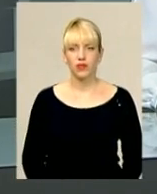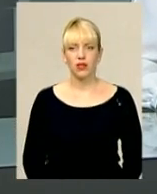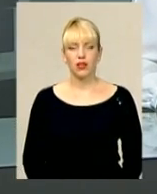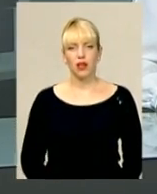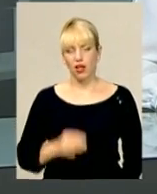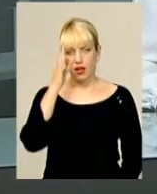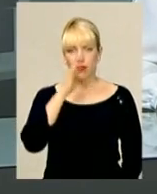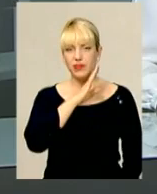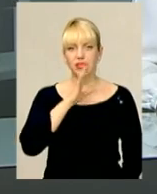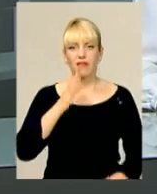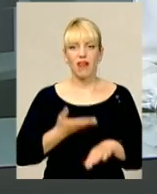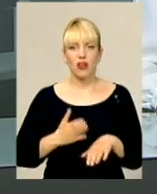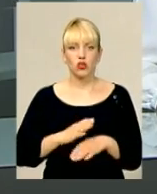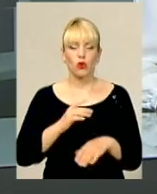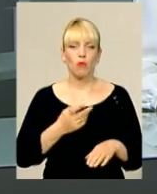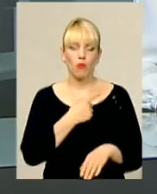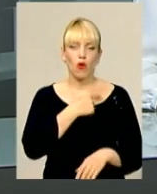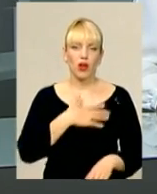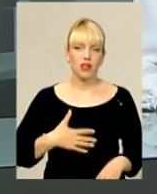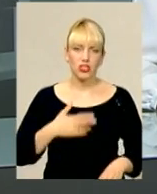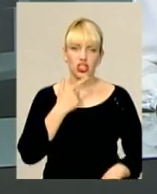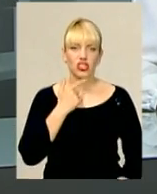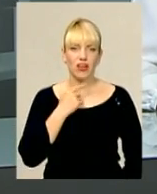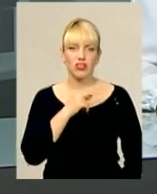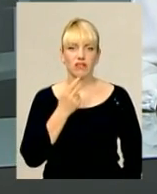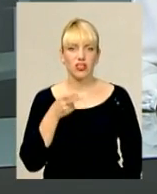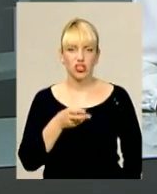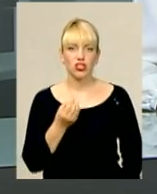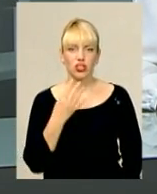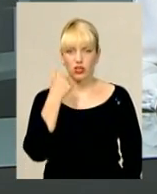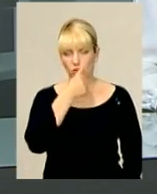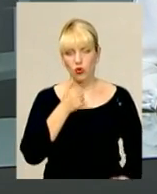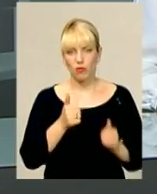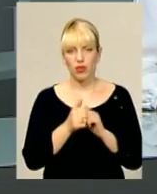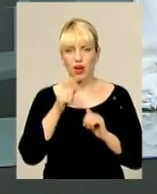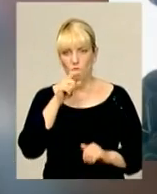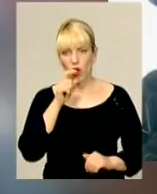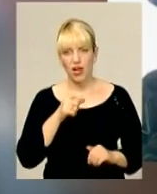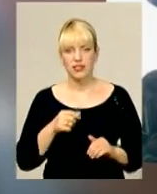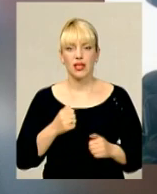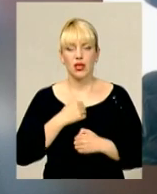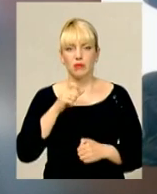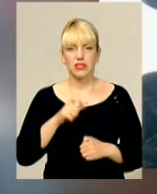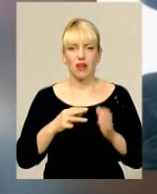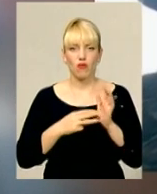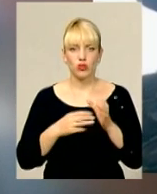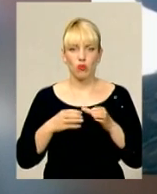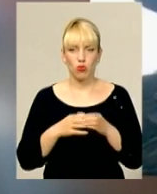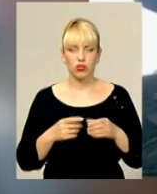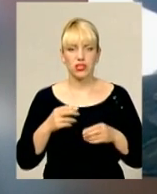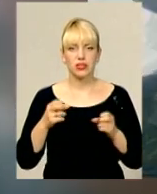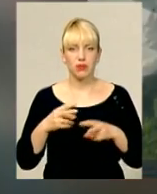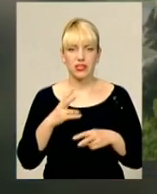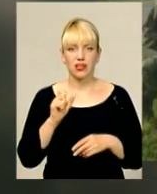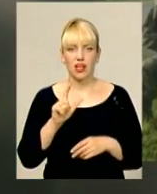Батьки важкопораненого у червні 2014 року біля Луганська, бійця 8-го полку спецпризначення, героя